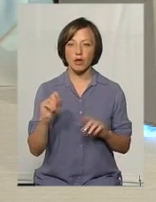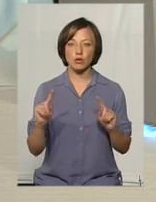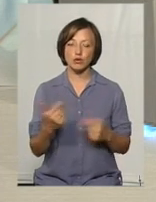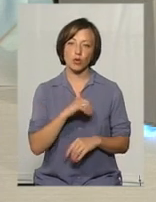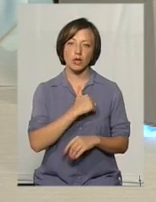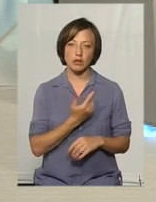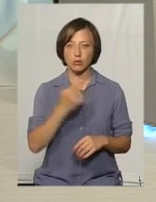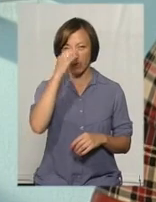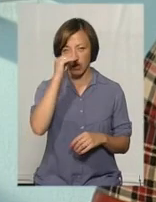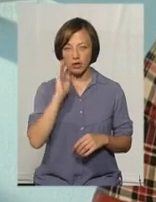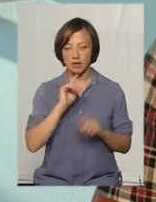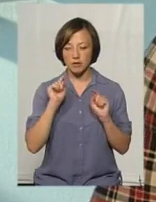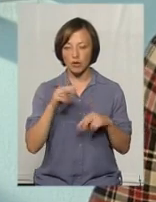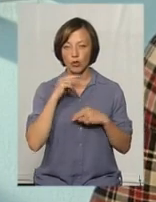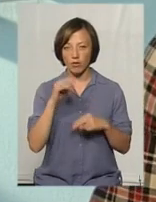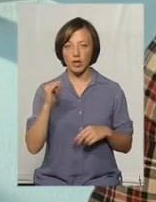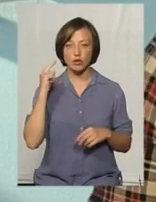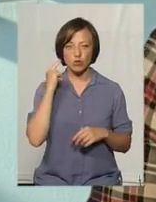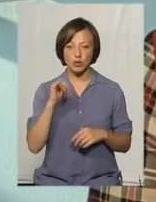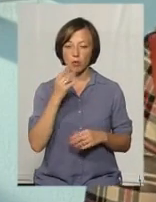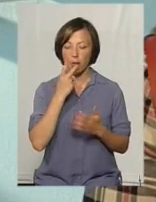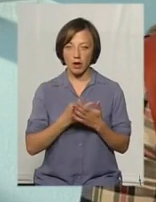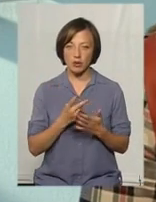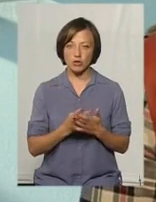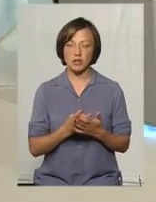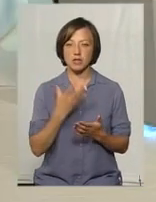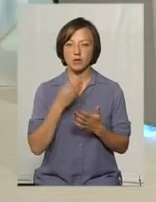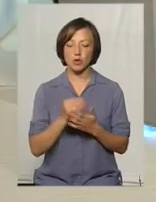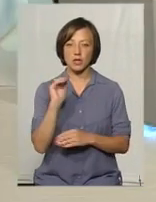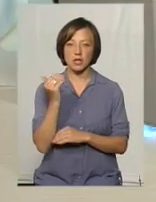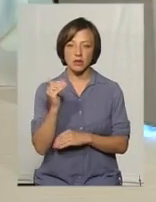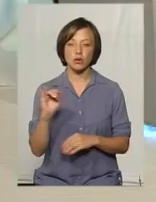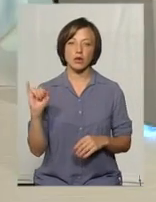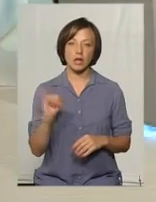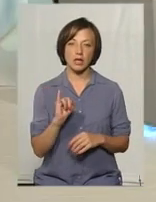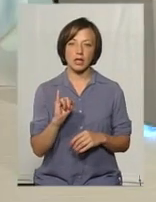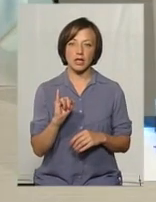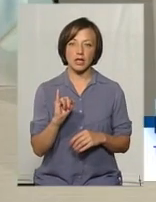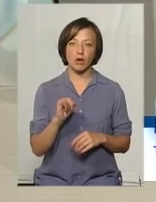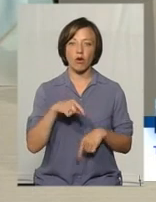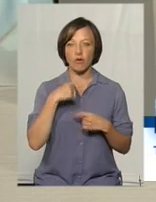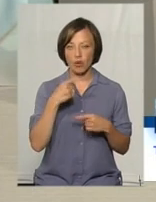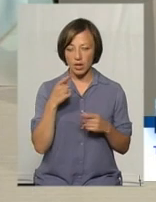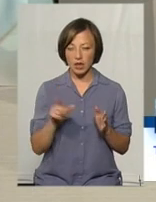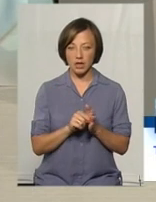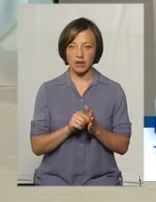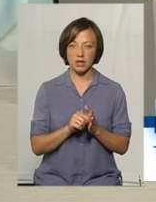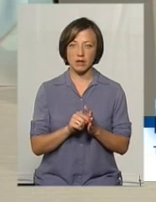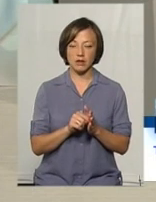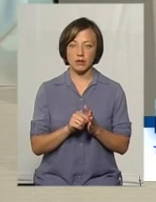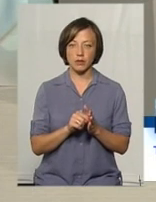хотілося, щоб батьки звертали увагу і чули, і бачили свою дитину. І говорили з нею навіч,